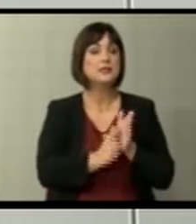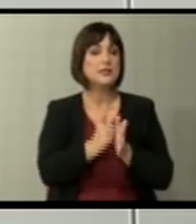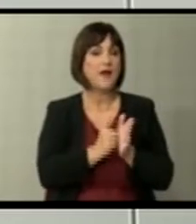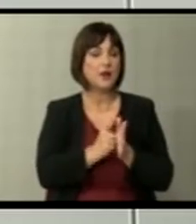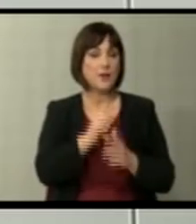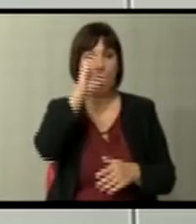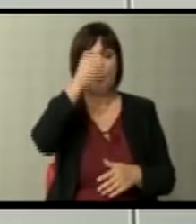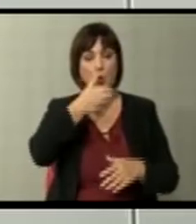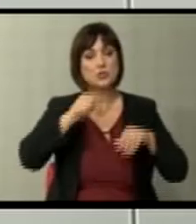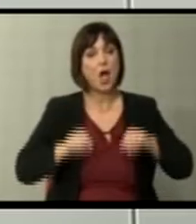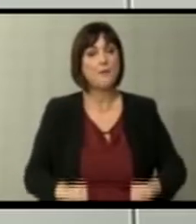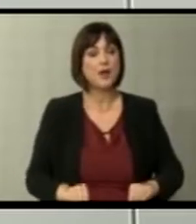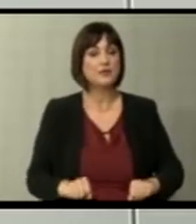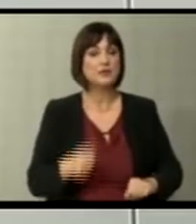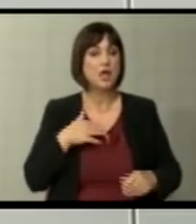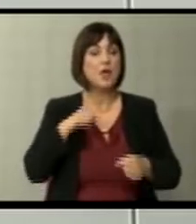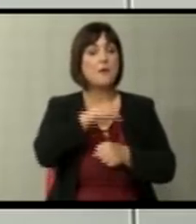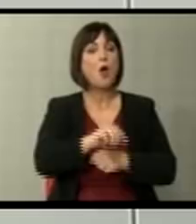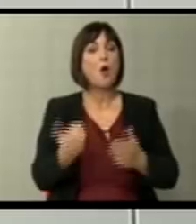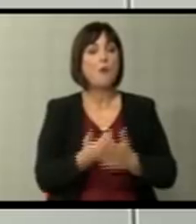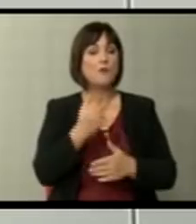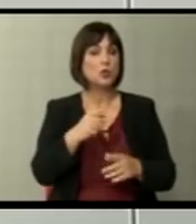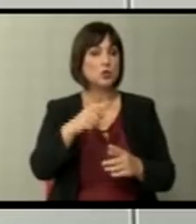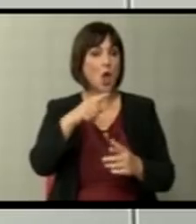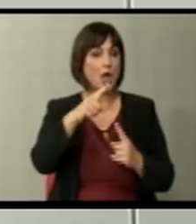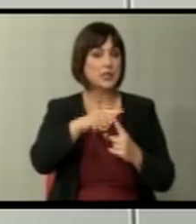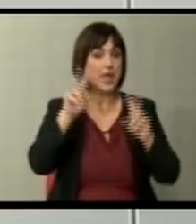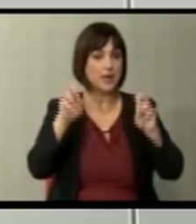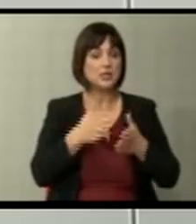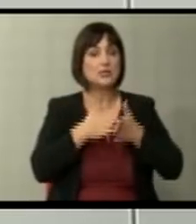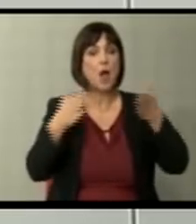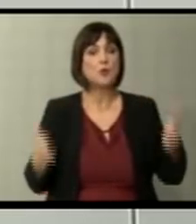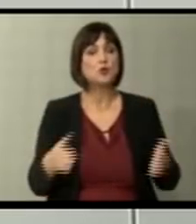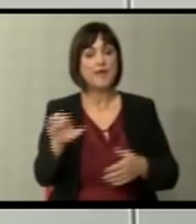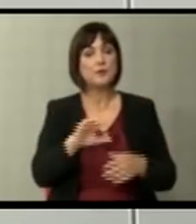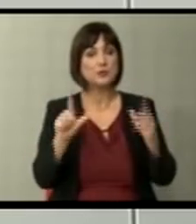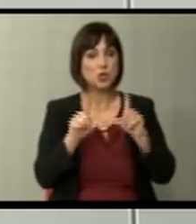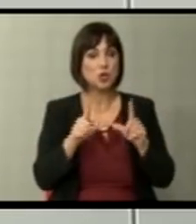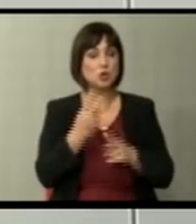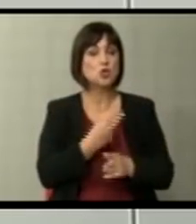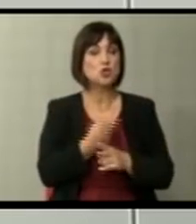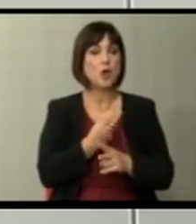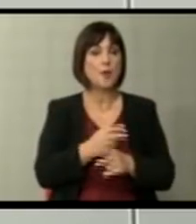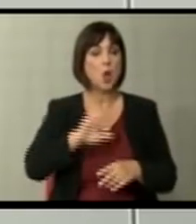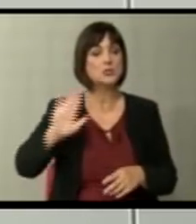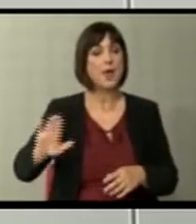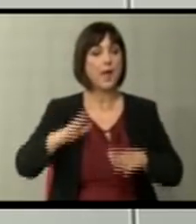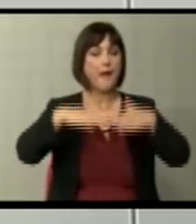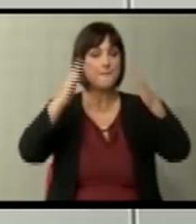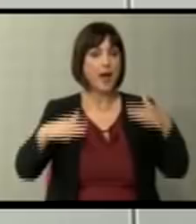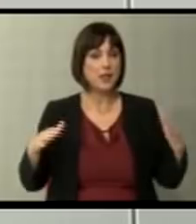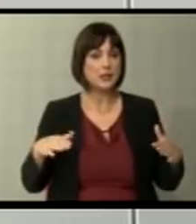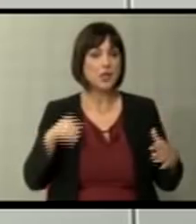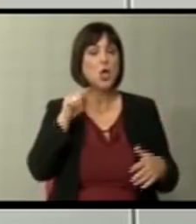бугарското председателство се наметна повторно темата за проширувањето на Европската Унија со државите од Западен Балкам.